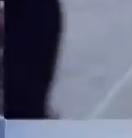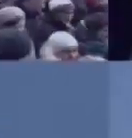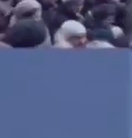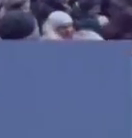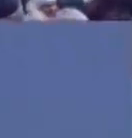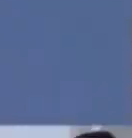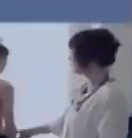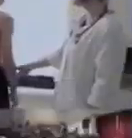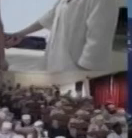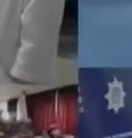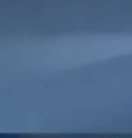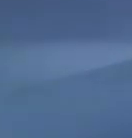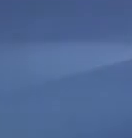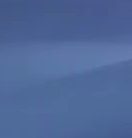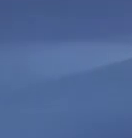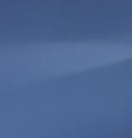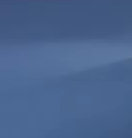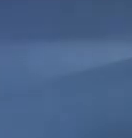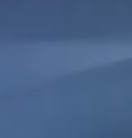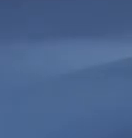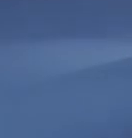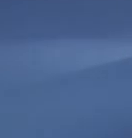перегляд!